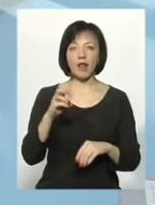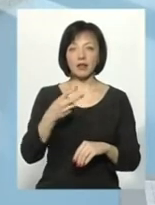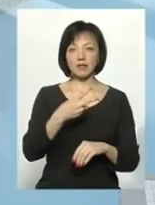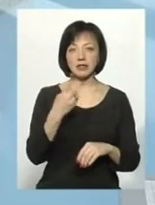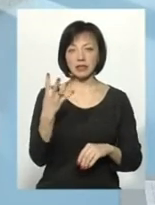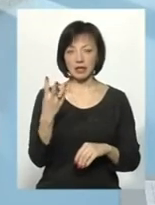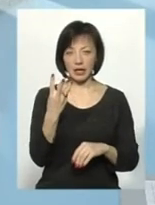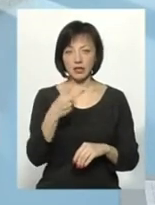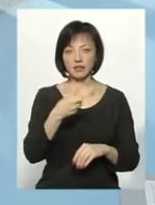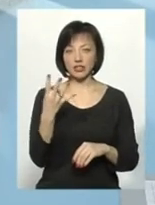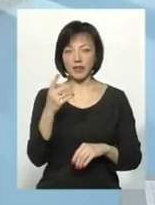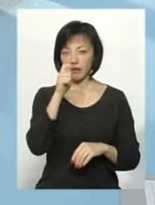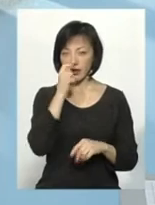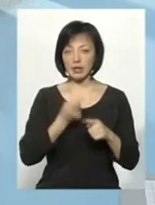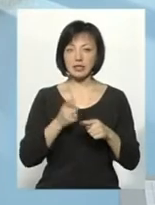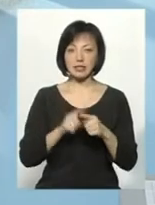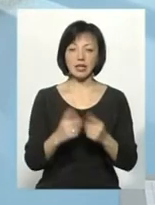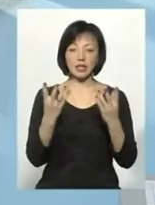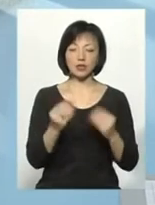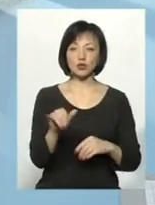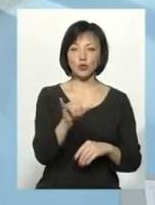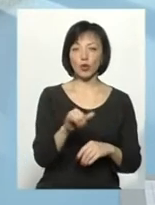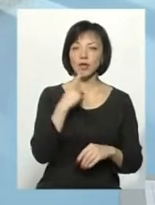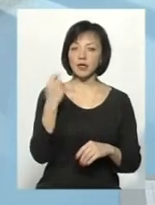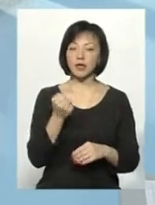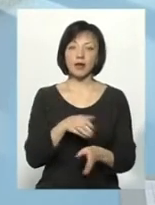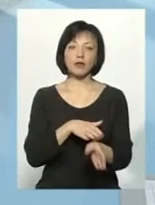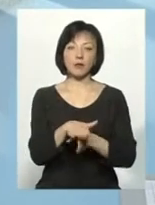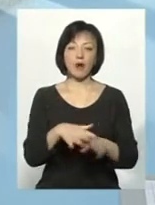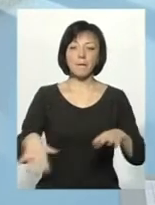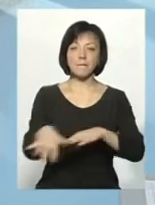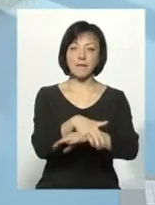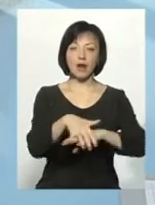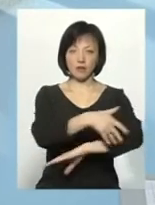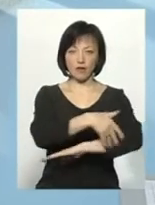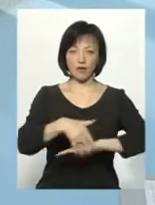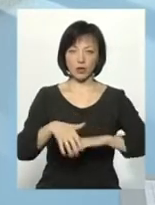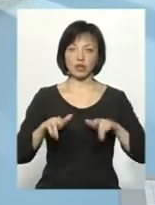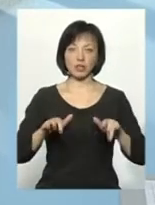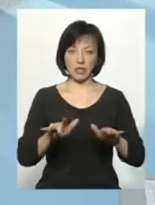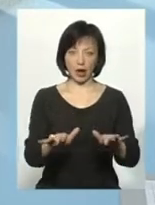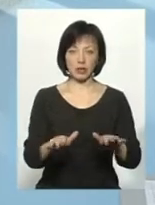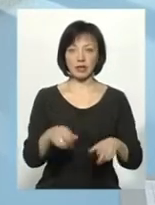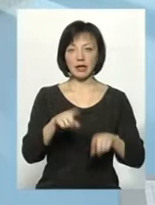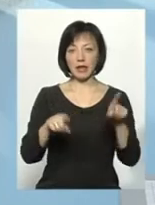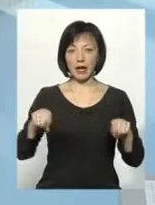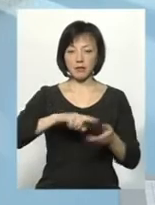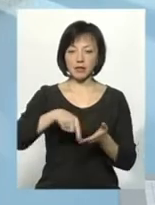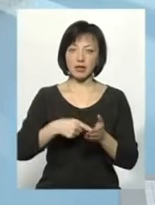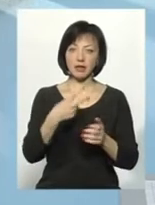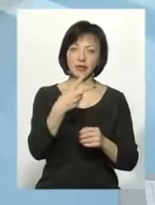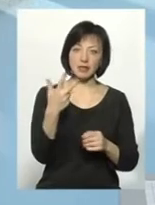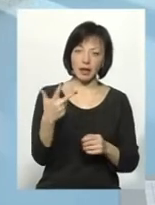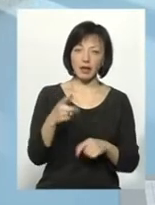-24 квітня – це якраз ті дні, субота і неділя, коли відбуватимуться масові вуличні заходи. В деяких містах тільки